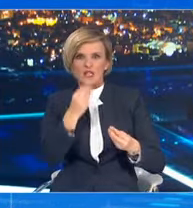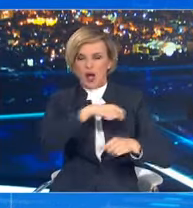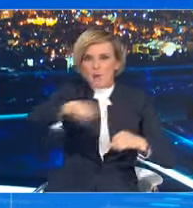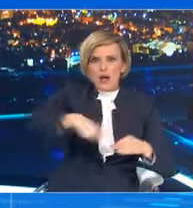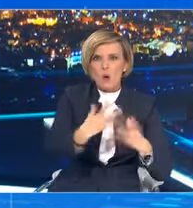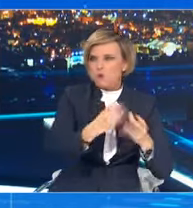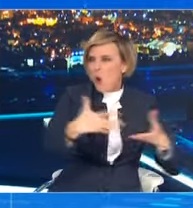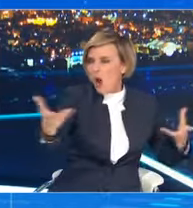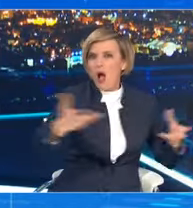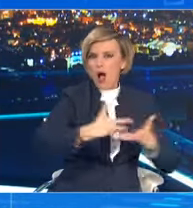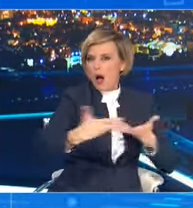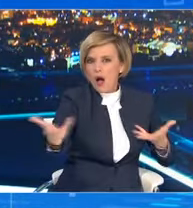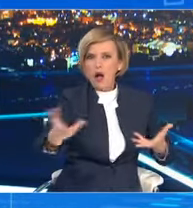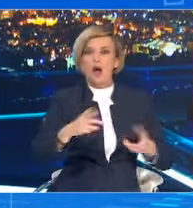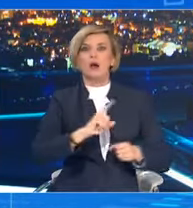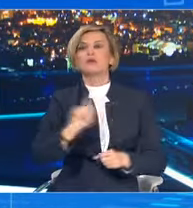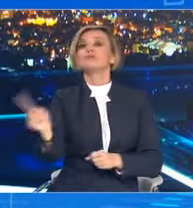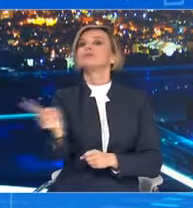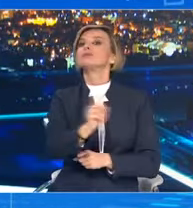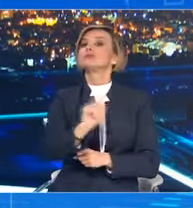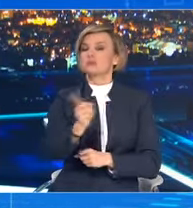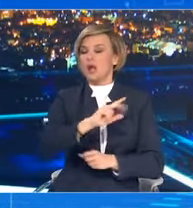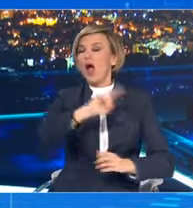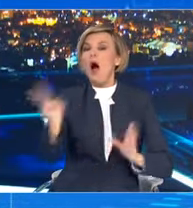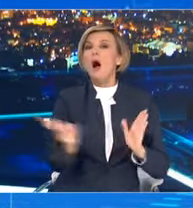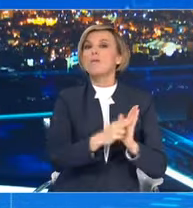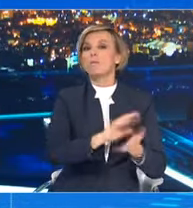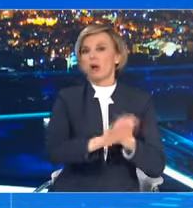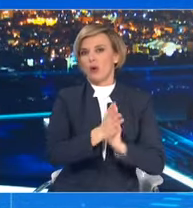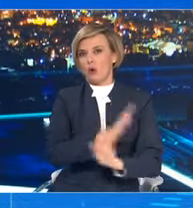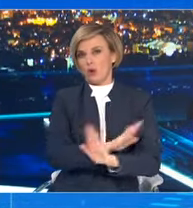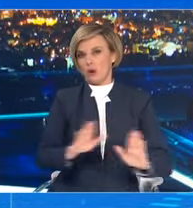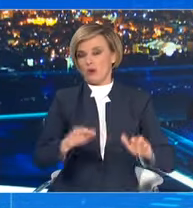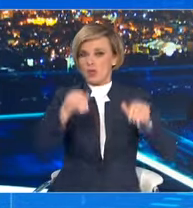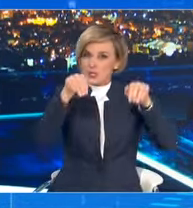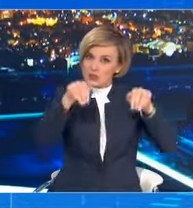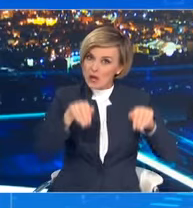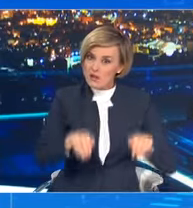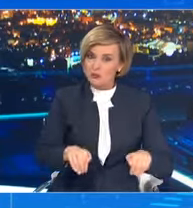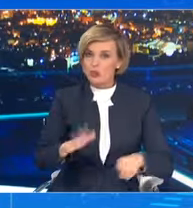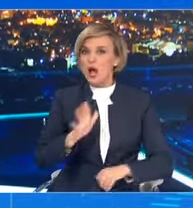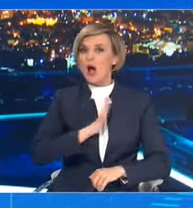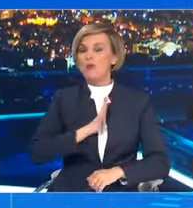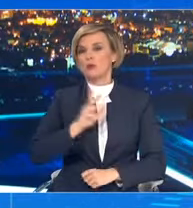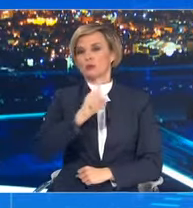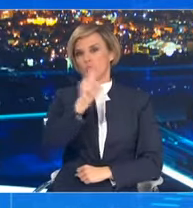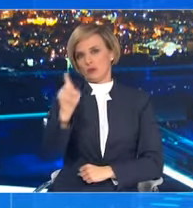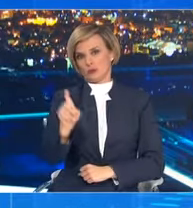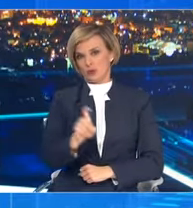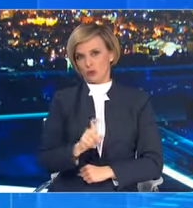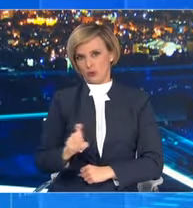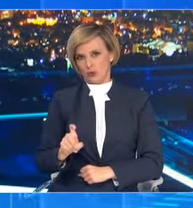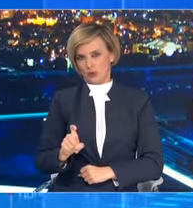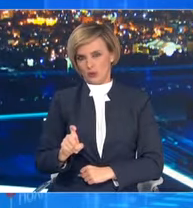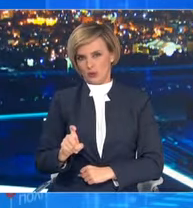τήρησης μέτρων τα οποία έχουν κοστίσει ανθρώπινες ζωές και προφανώς